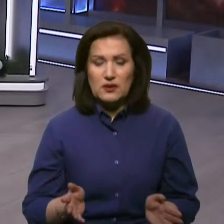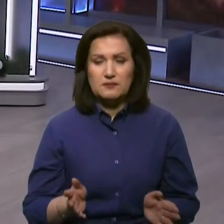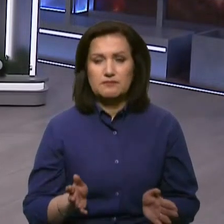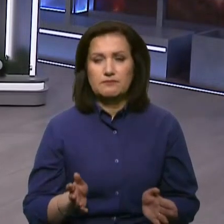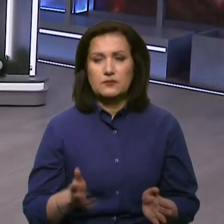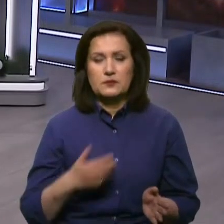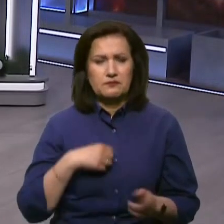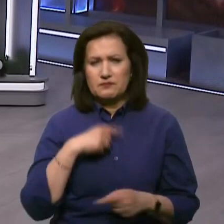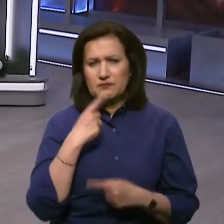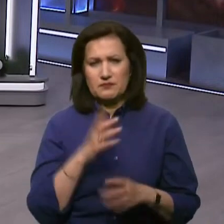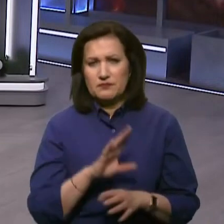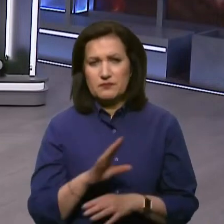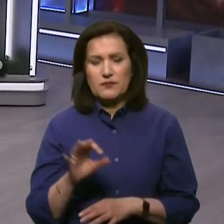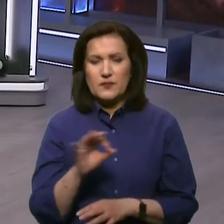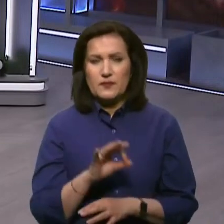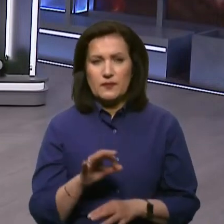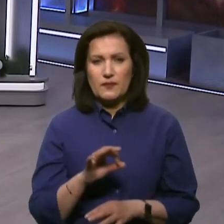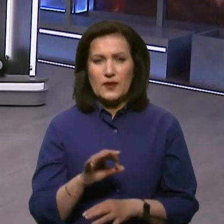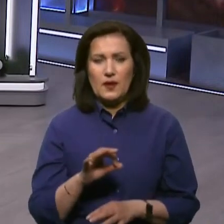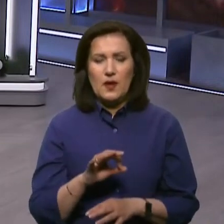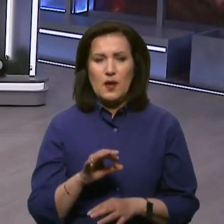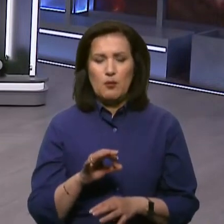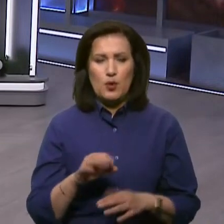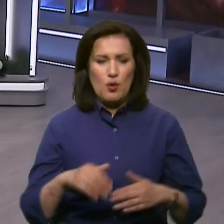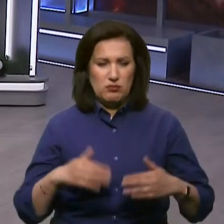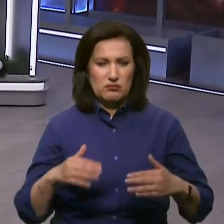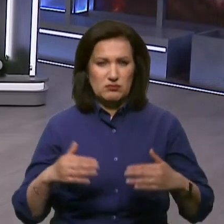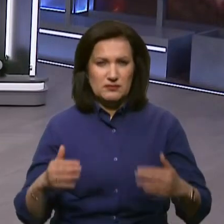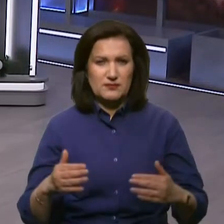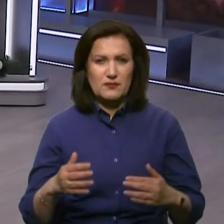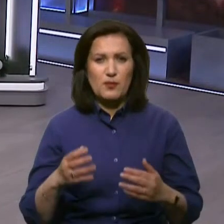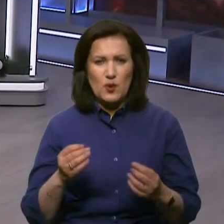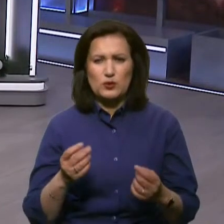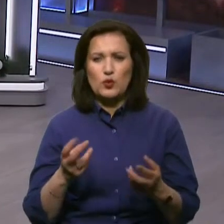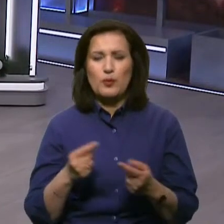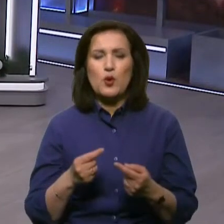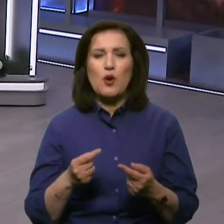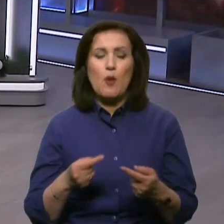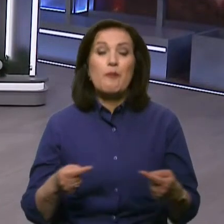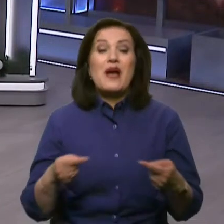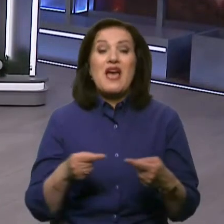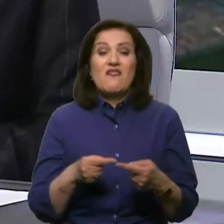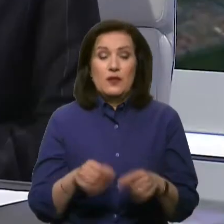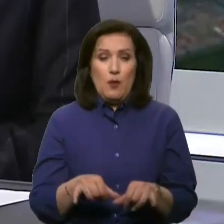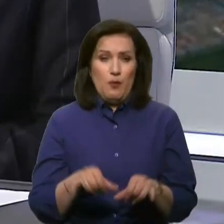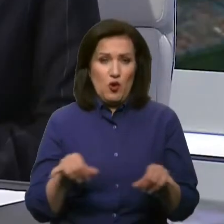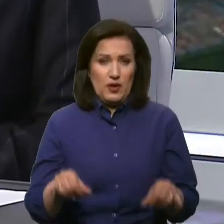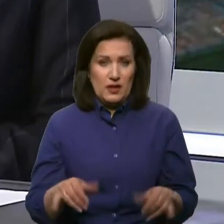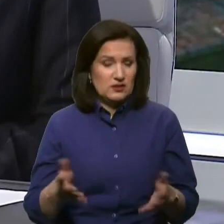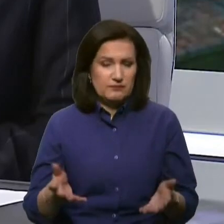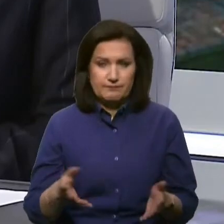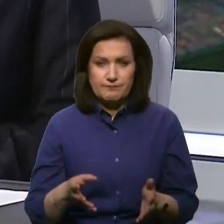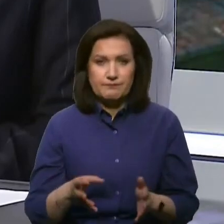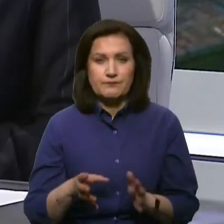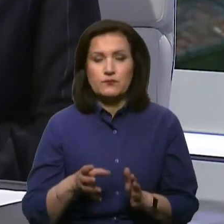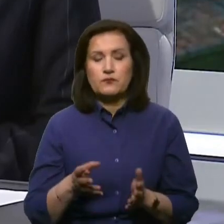Ми не говоримо про геометричну прогресію, говоримо просто про певну прогресію. От приєдналося